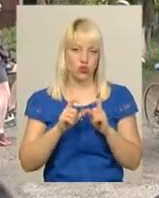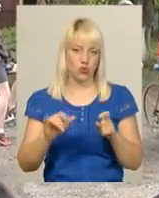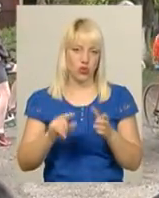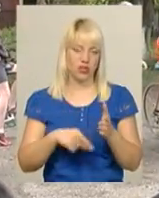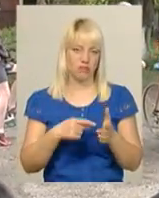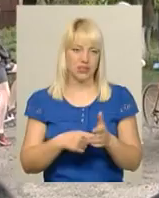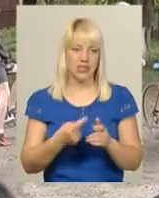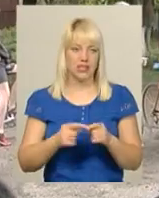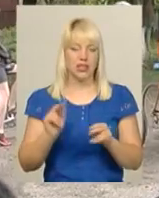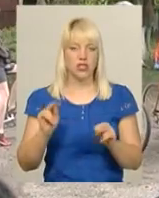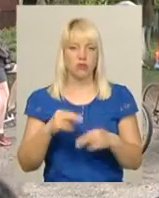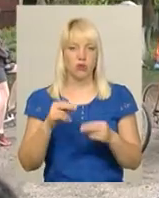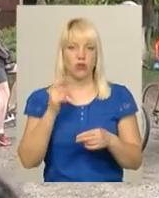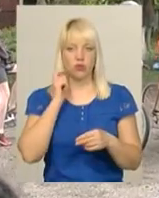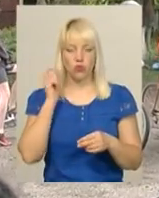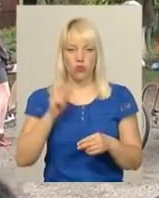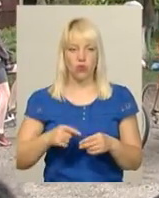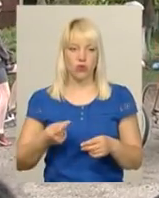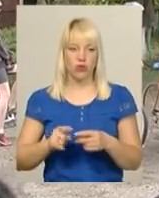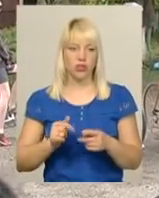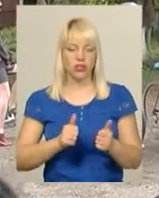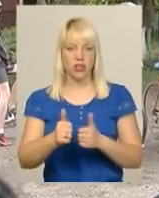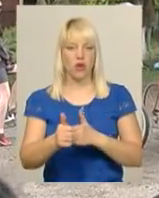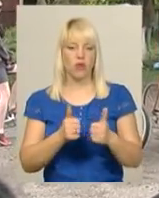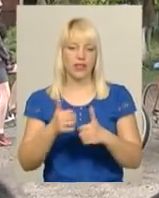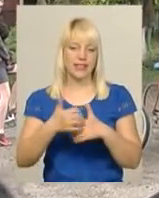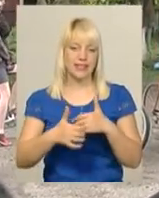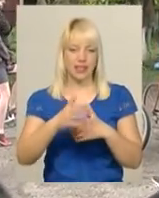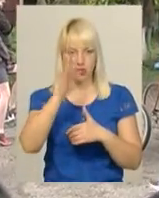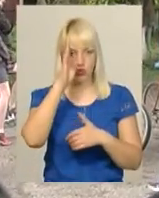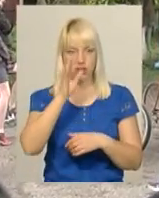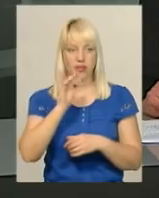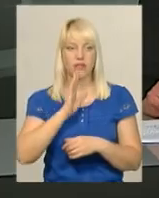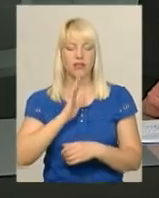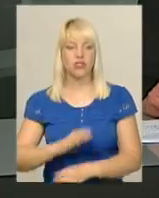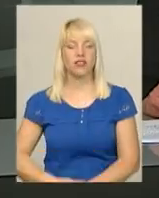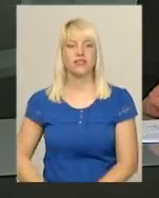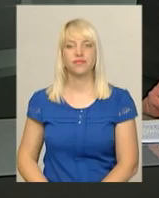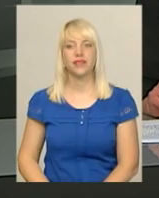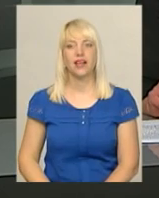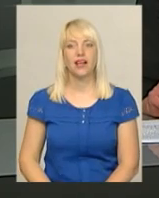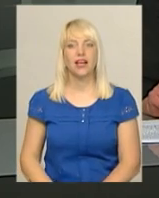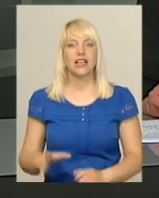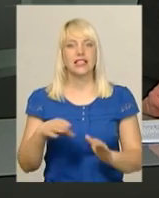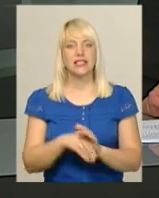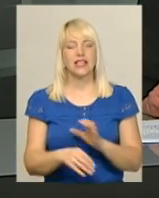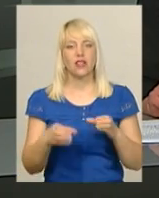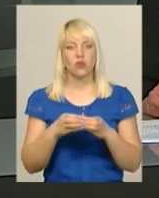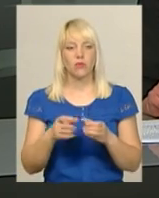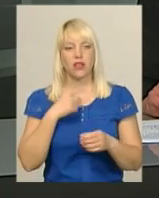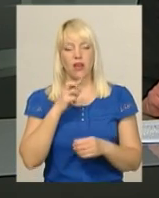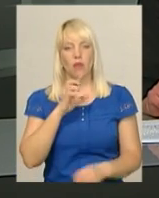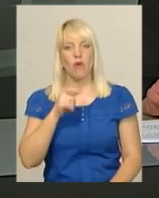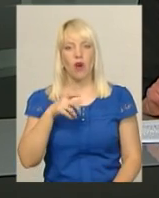чемпіонат України з багатоденної гонки серед юнаків і дівчат. Склад команди, каже Сергій